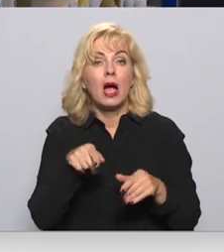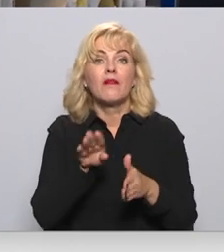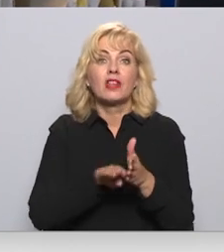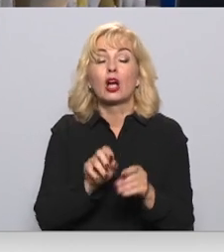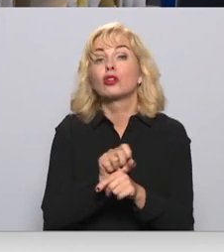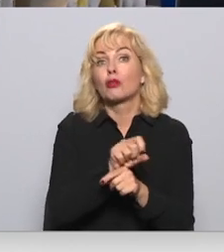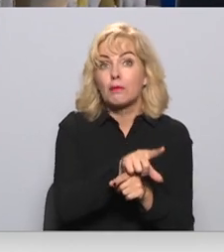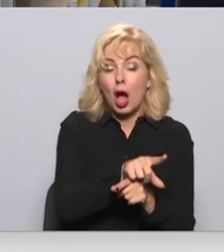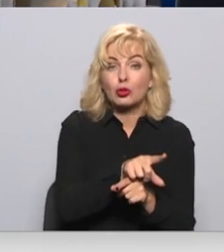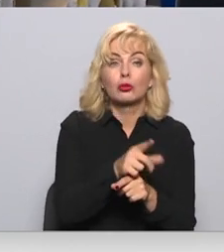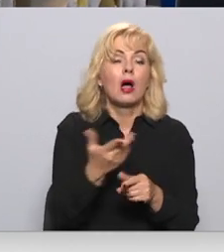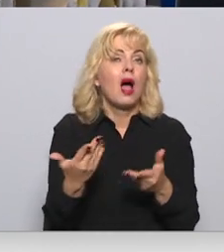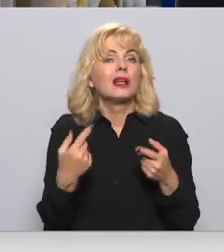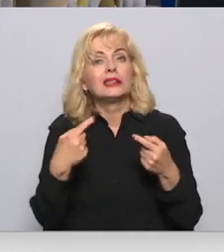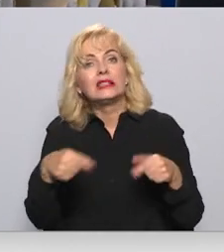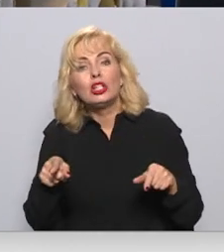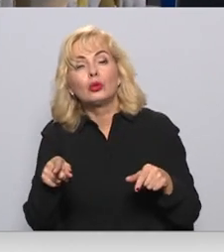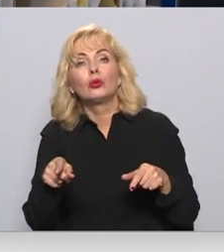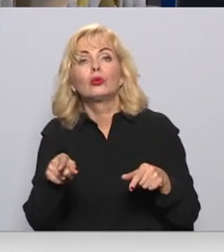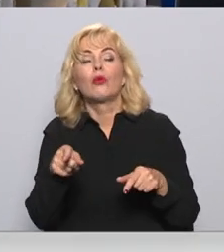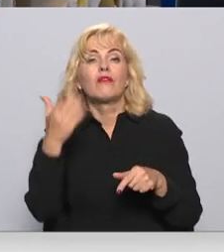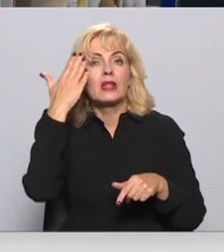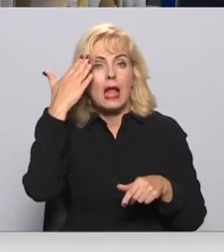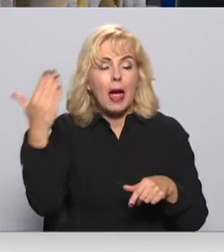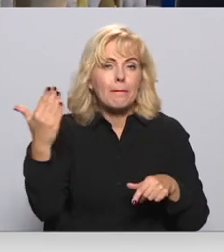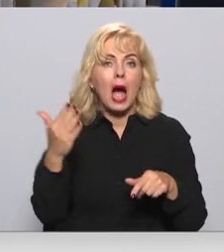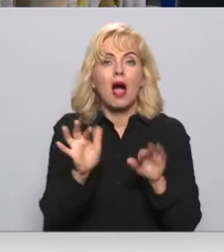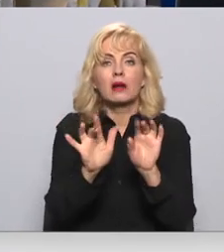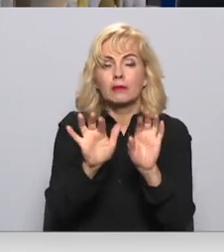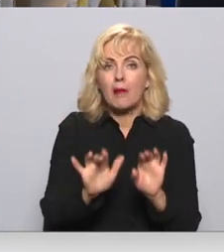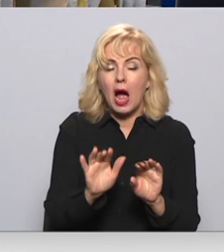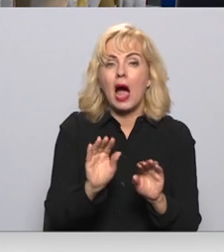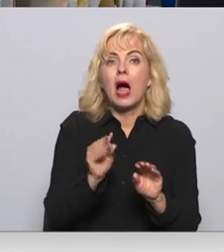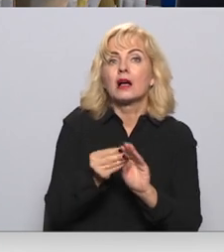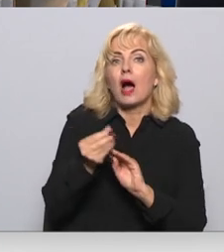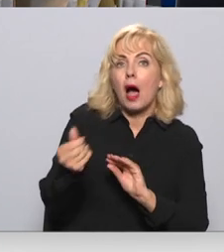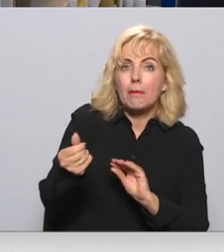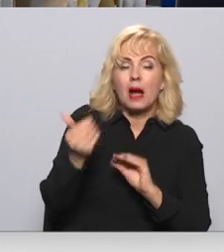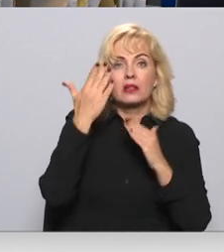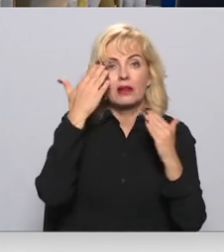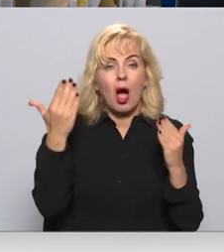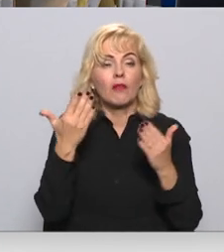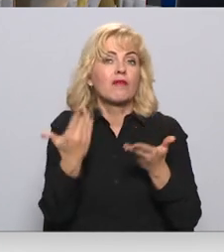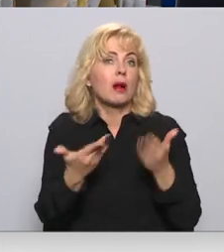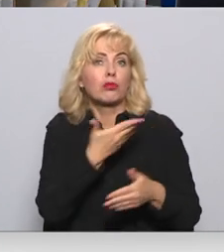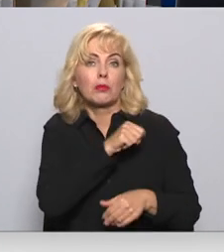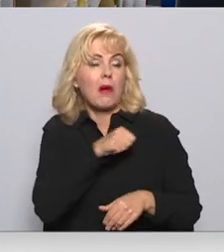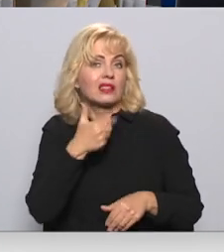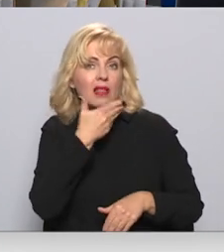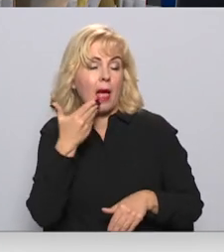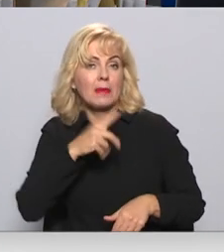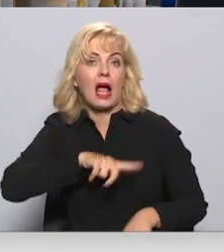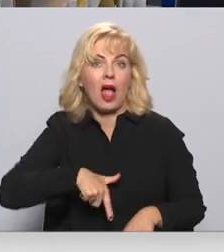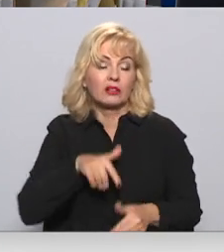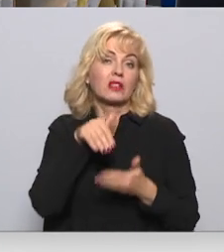pasūtīts ir, un varbūt kaut kā diemas sūdēja, vai viņš nemāk atmuitot, vai varbūt nevar, varbūt nav Latvijā. Un tad